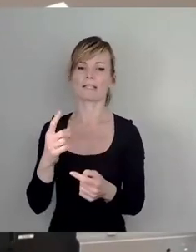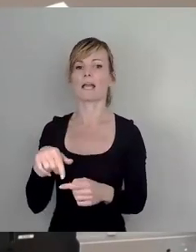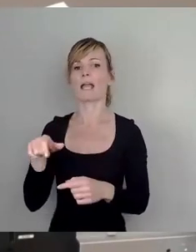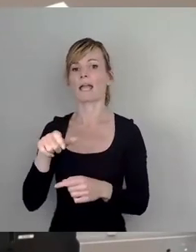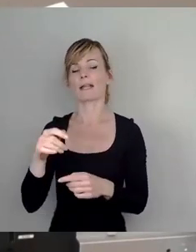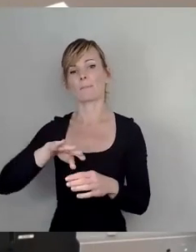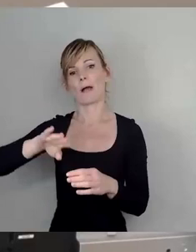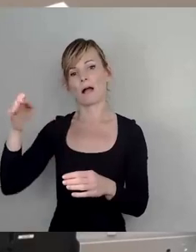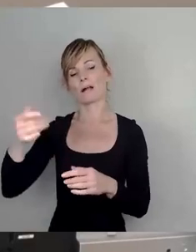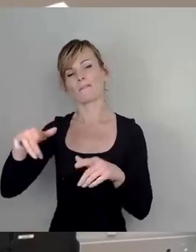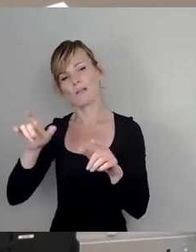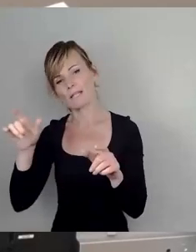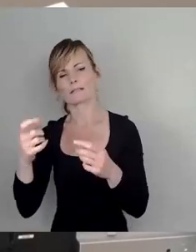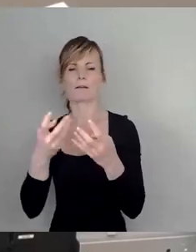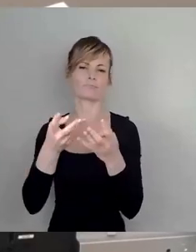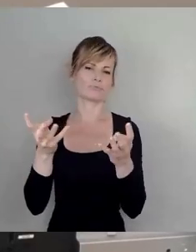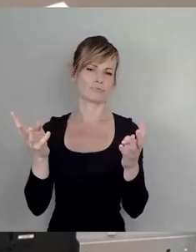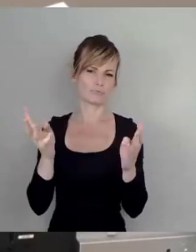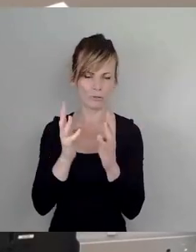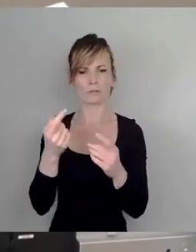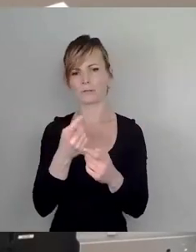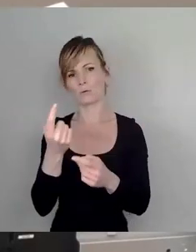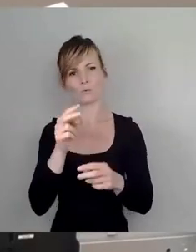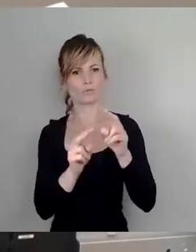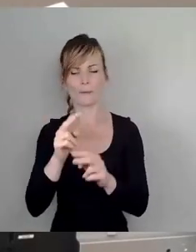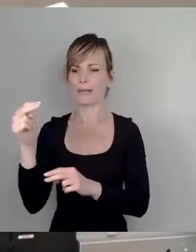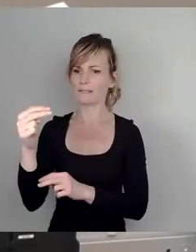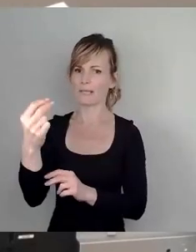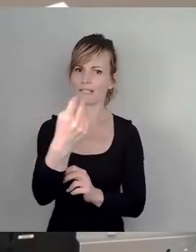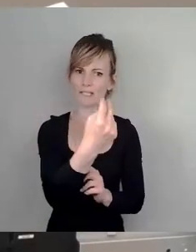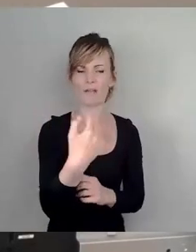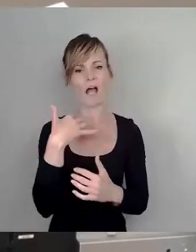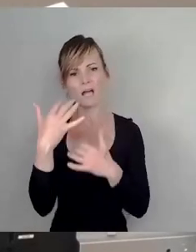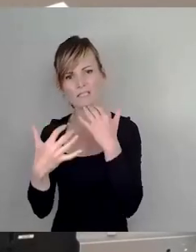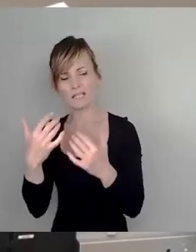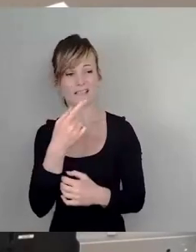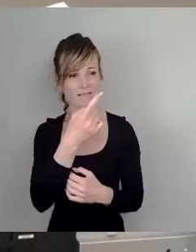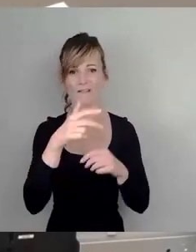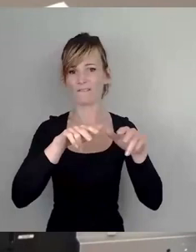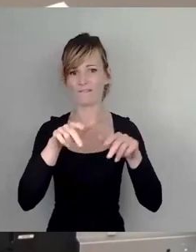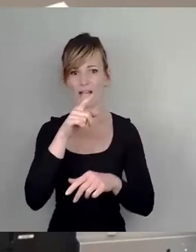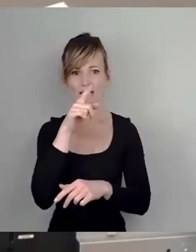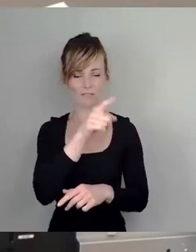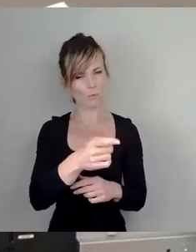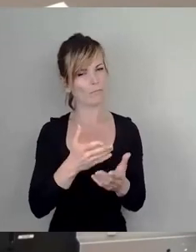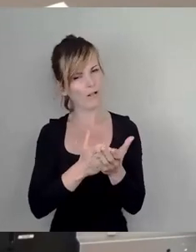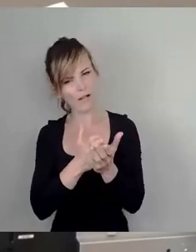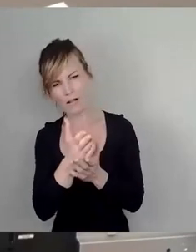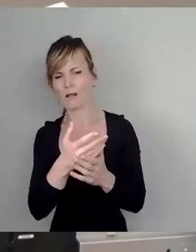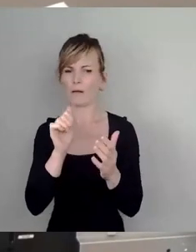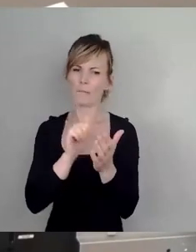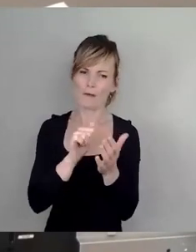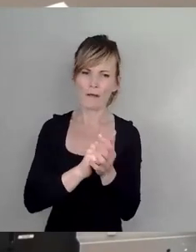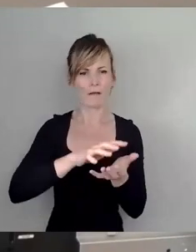Co. aus ihren ganz unterschiedlichen Perspektiven von einer Verwaltung, die in einem undurchdringlichen Dickicht aus Bürokratie,